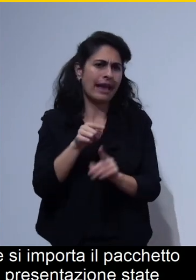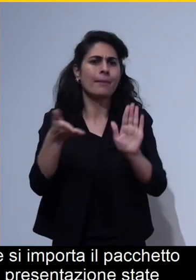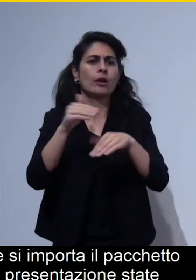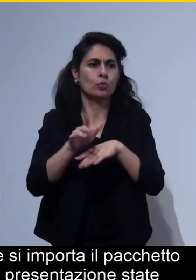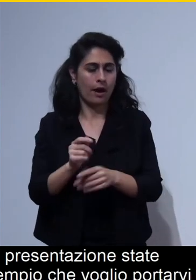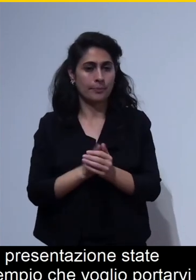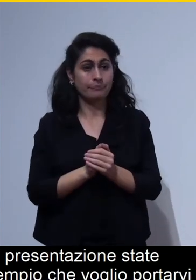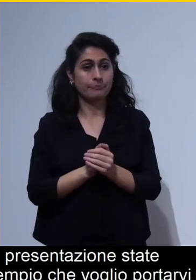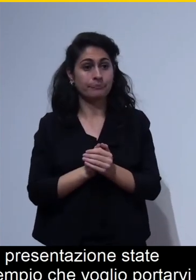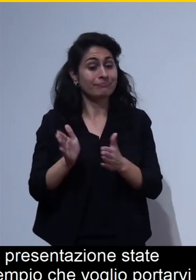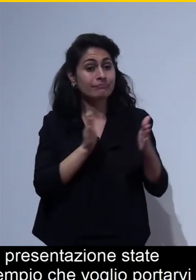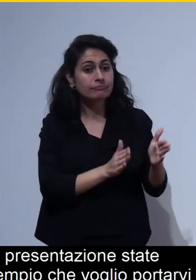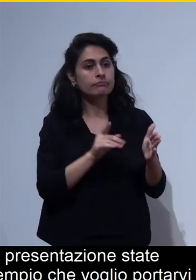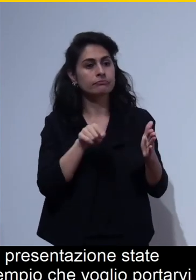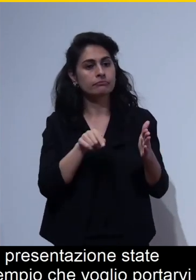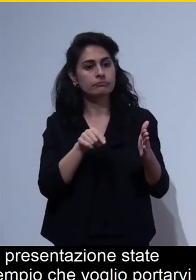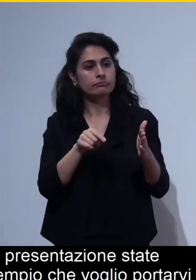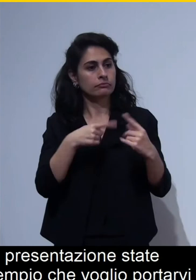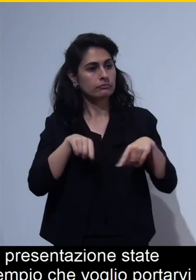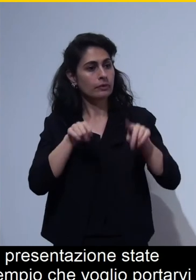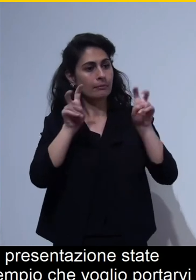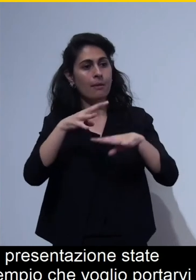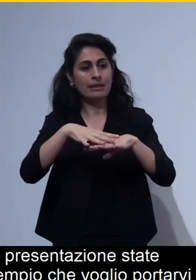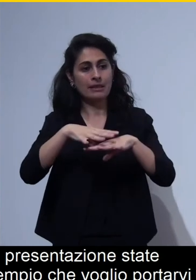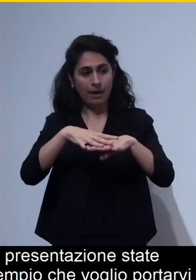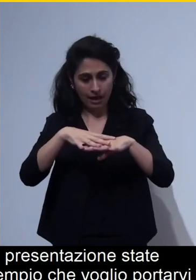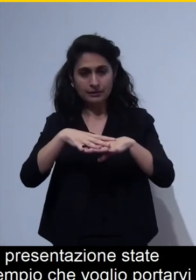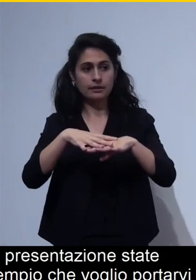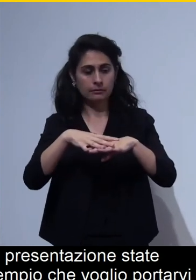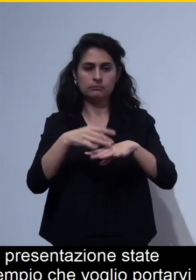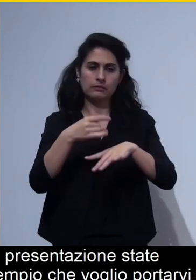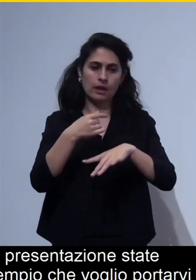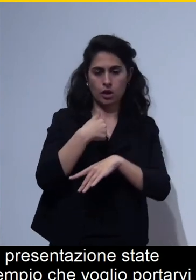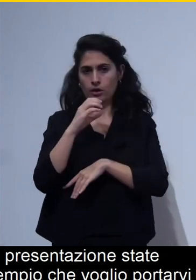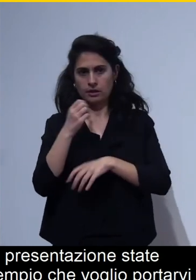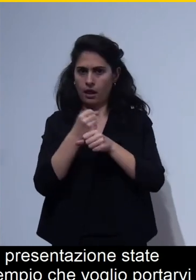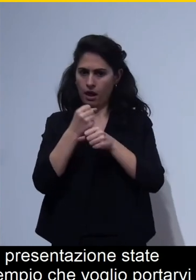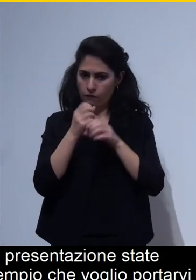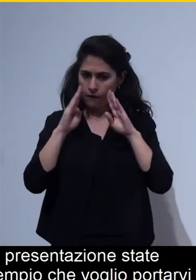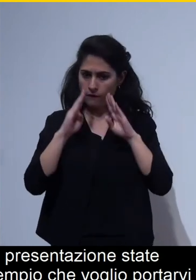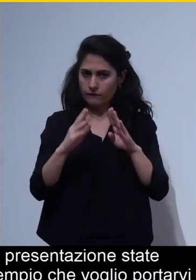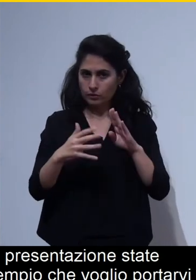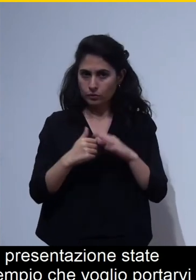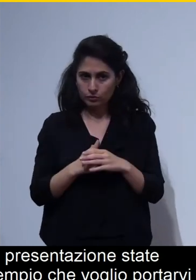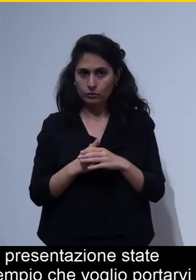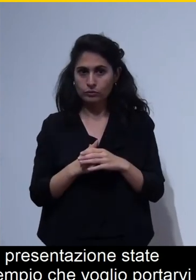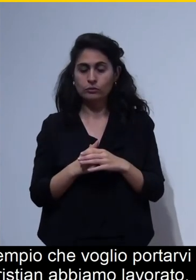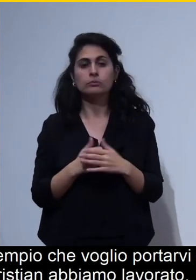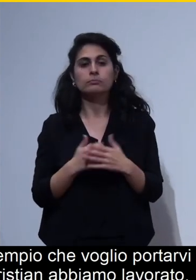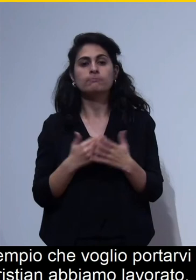della matematica sulla quale io e Cristian abbiamo lavorato e ci siamo trovati a